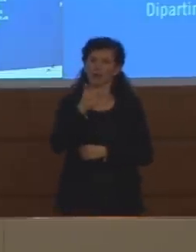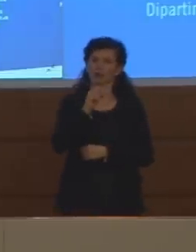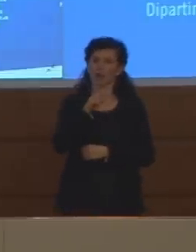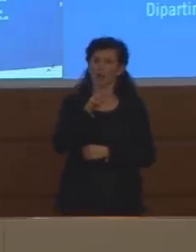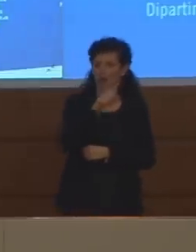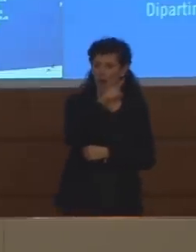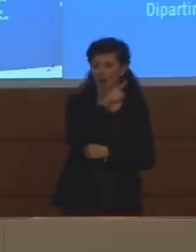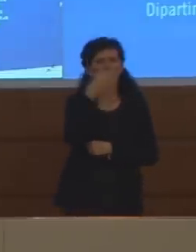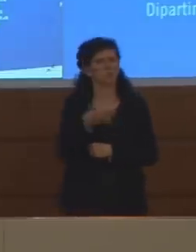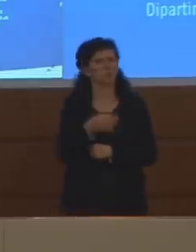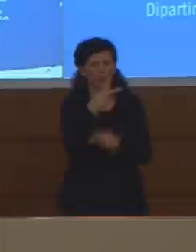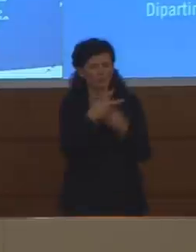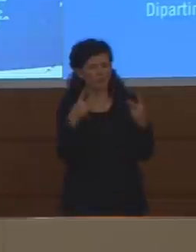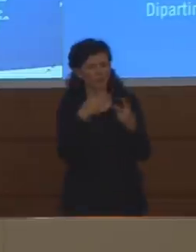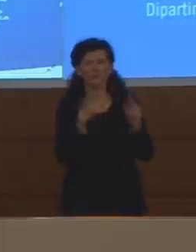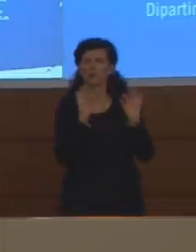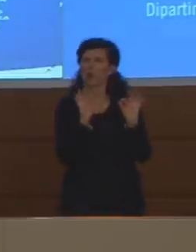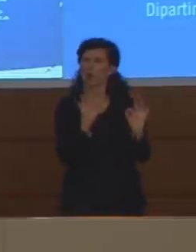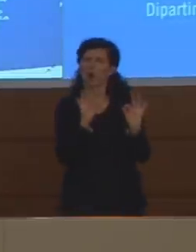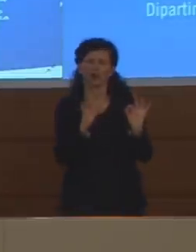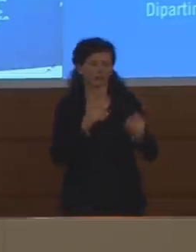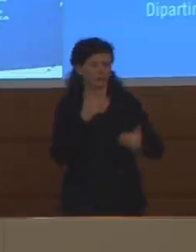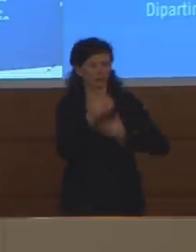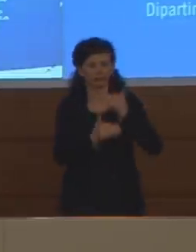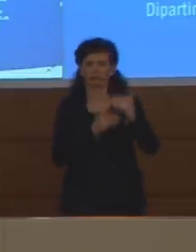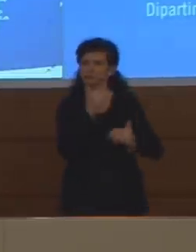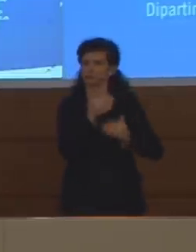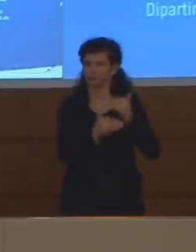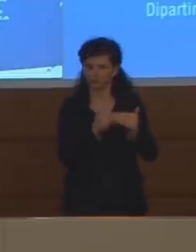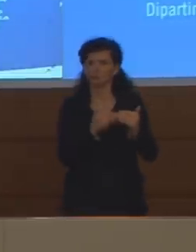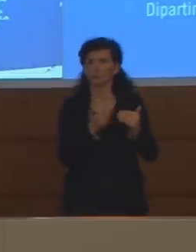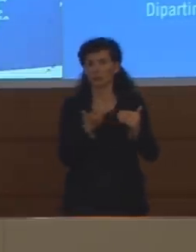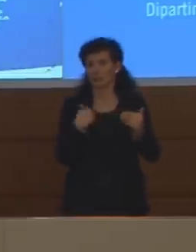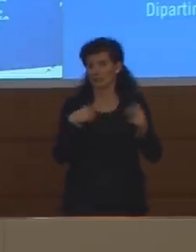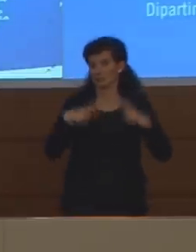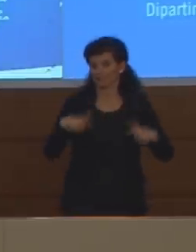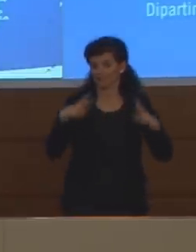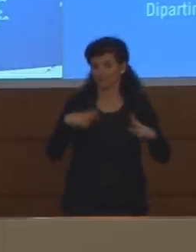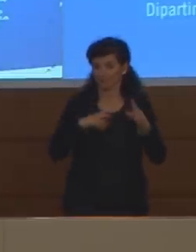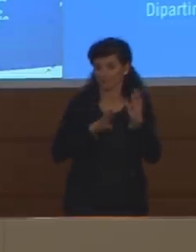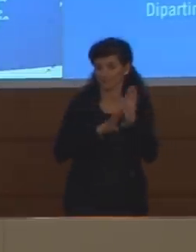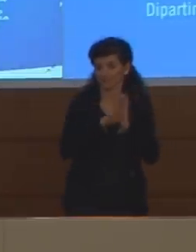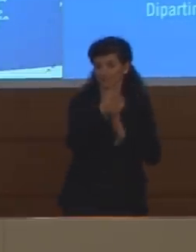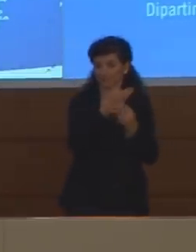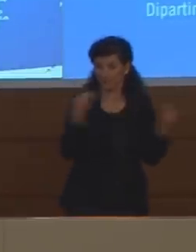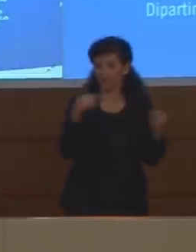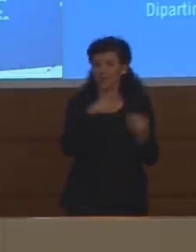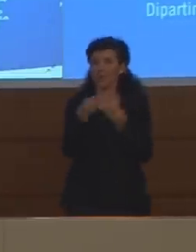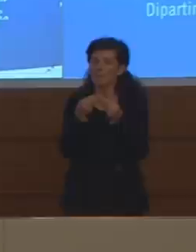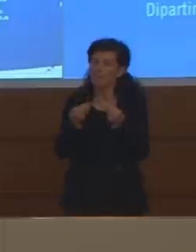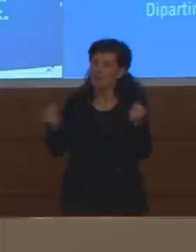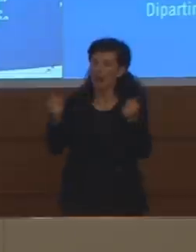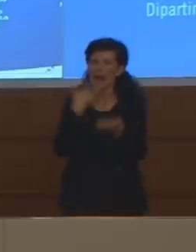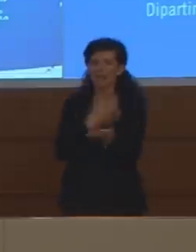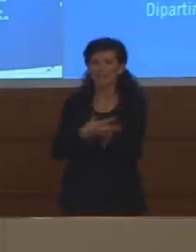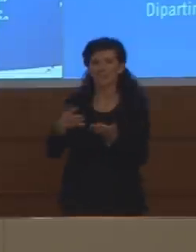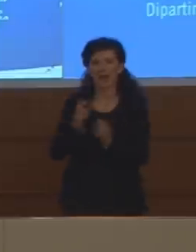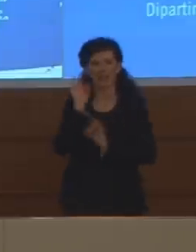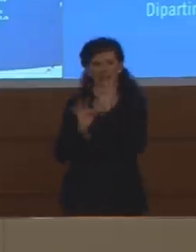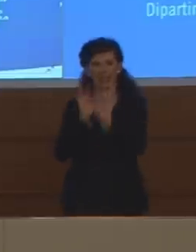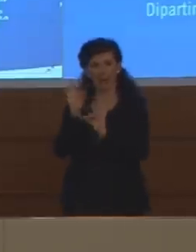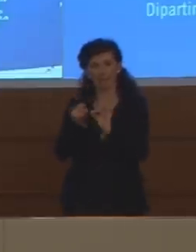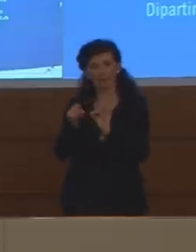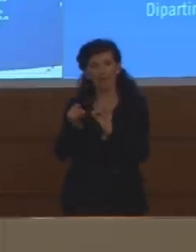facendo un'ottima sperimentazione e speriamo che dia i frutti sperati. Certamente la plasma terapia è un